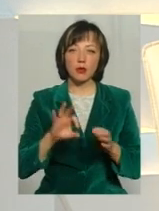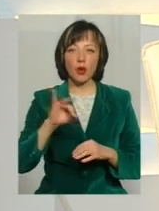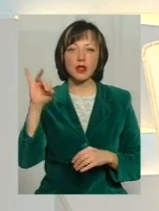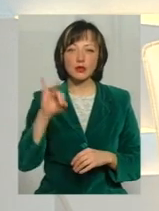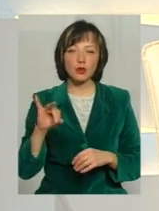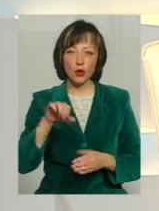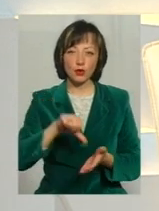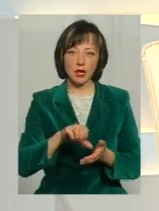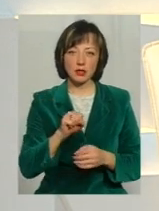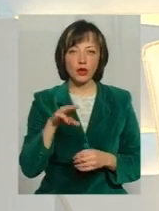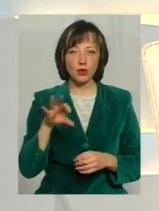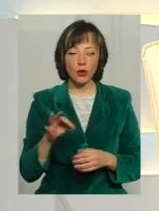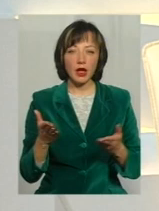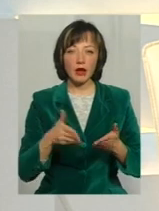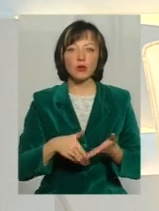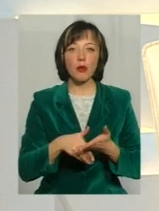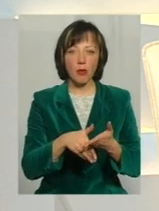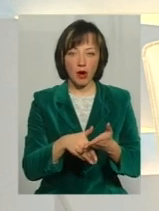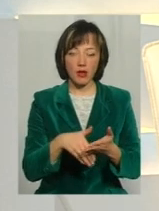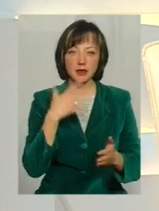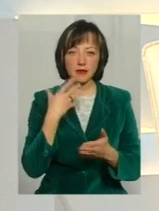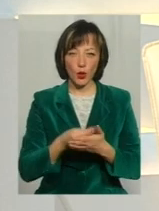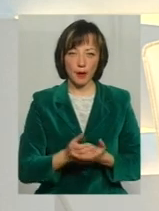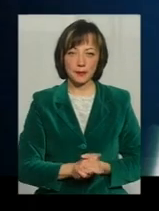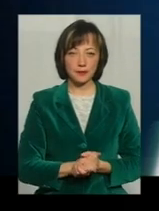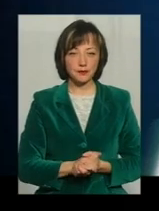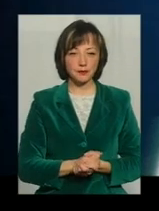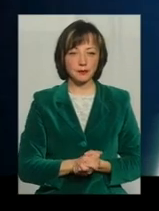учасника АТО, який допомагає своїм